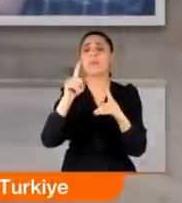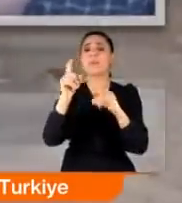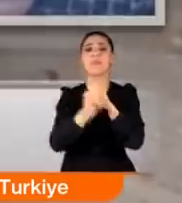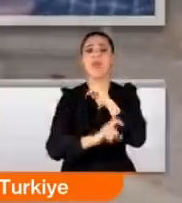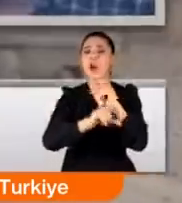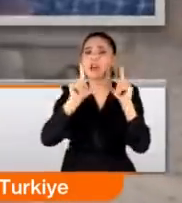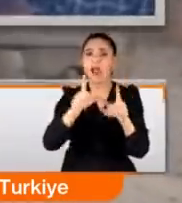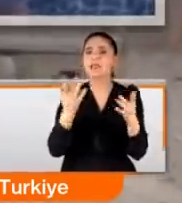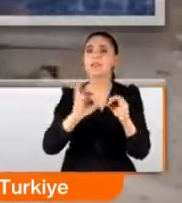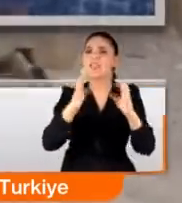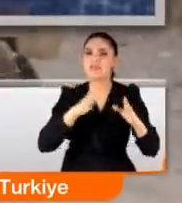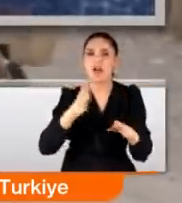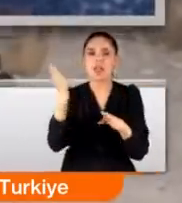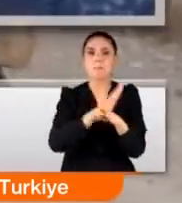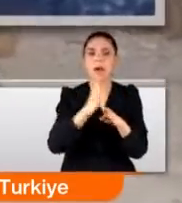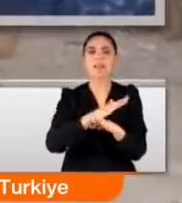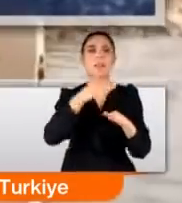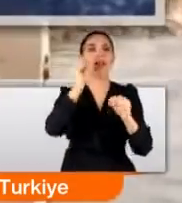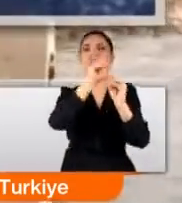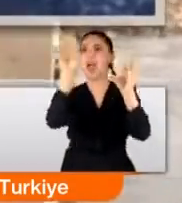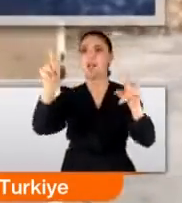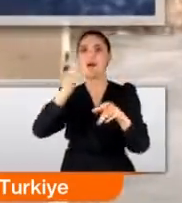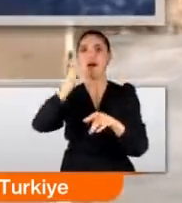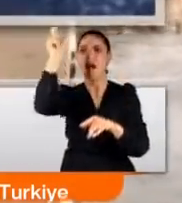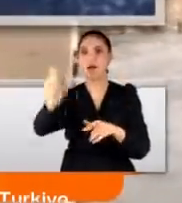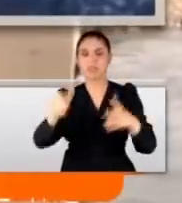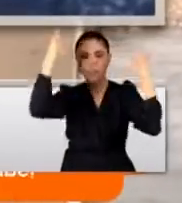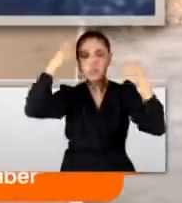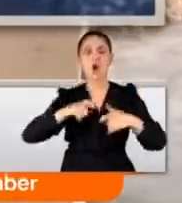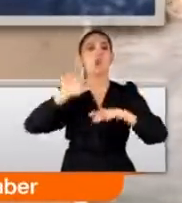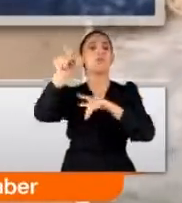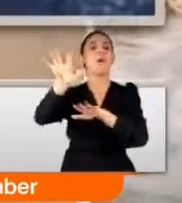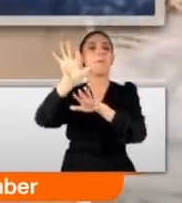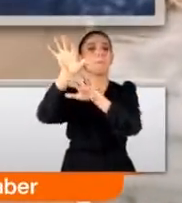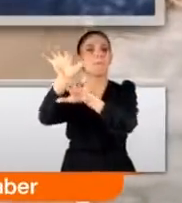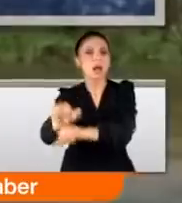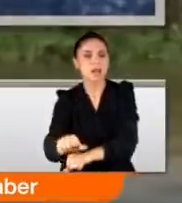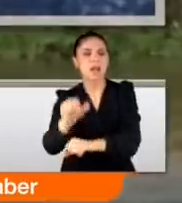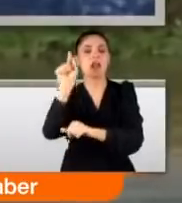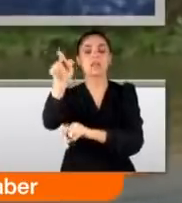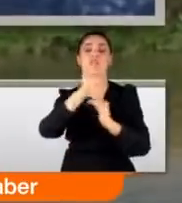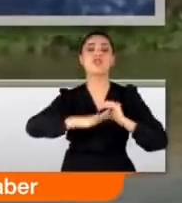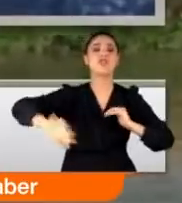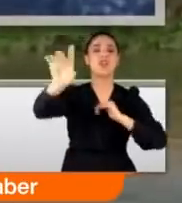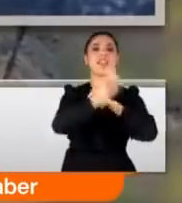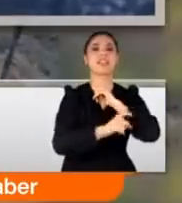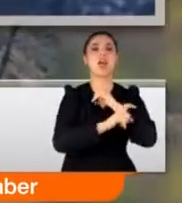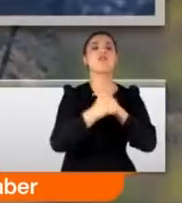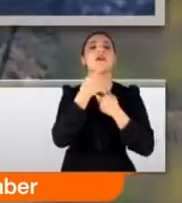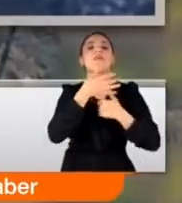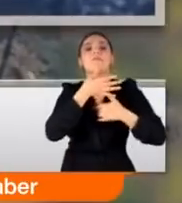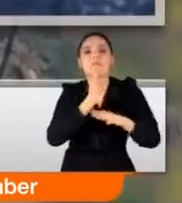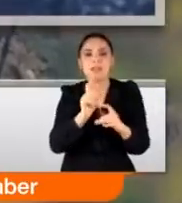görevlendirdiği Parım, saklandığı adrese yapılan baskınla gözaltına alındı. Çevredeki teröristlerin ruhu bile duymadan